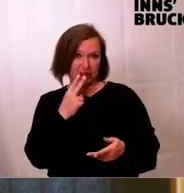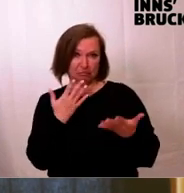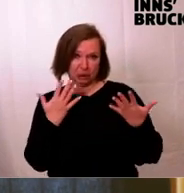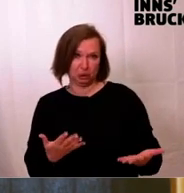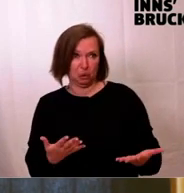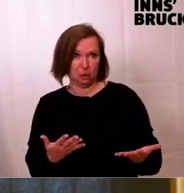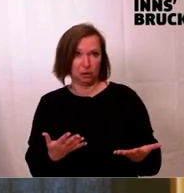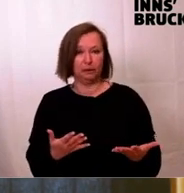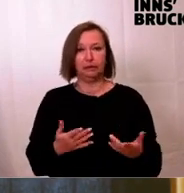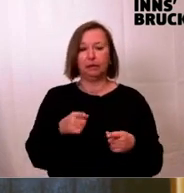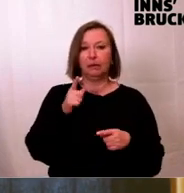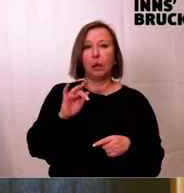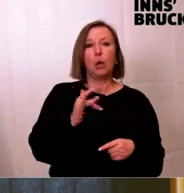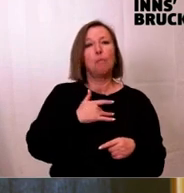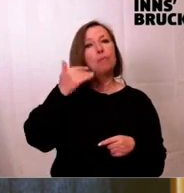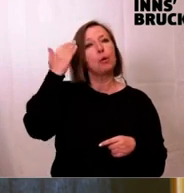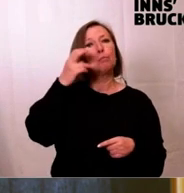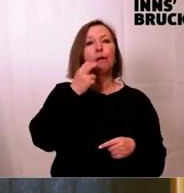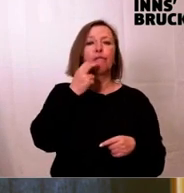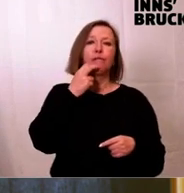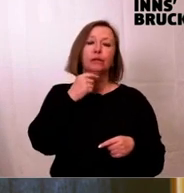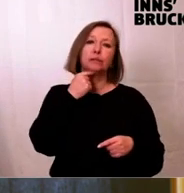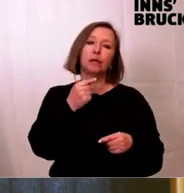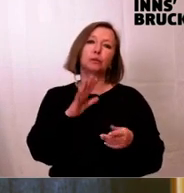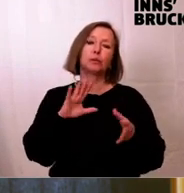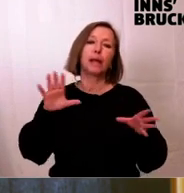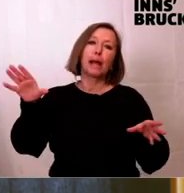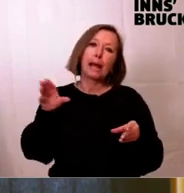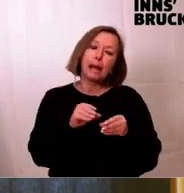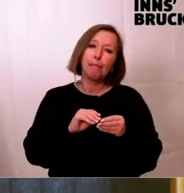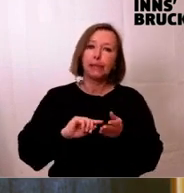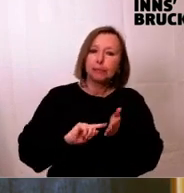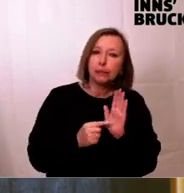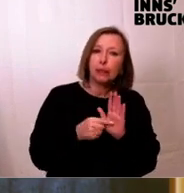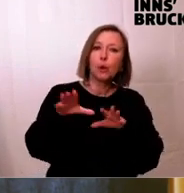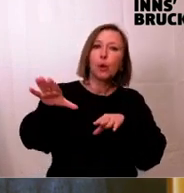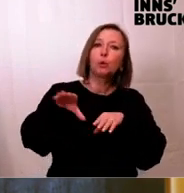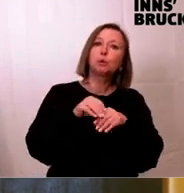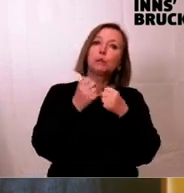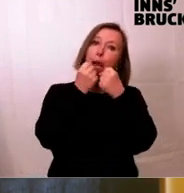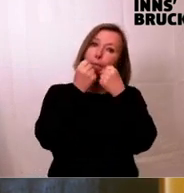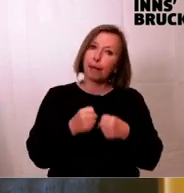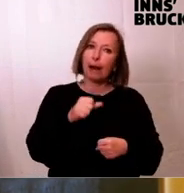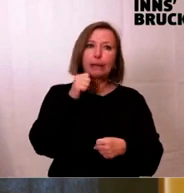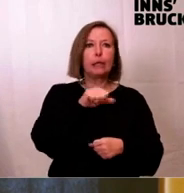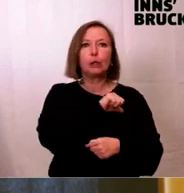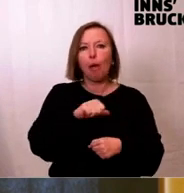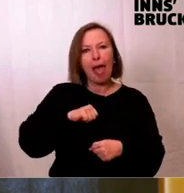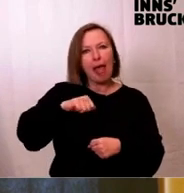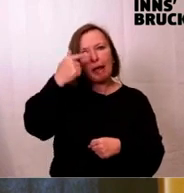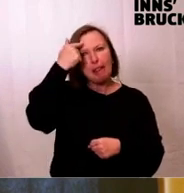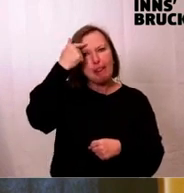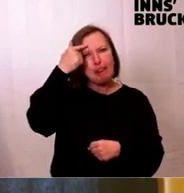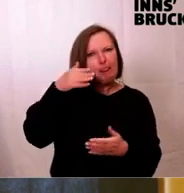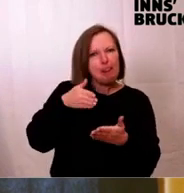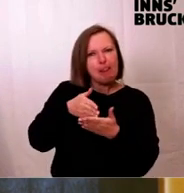Gemeinsamkeiten aufzeigen, Unterschiede überwinden. Zusammenhalt ist wichtiger, als den eigenen Kopf durchzusetzen. Bürgermeister